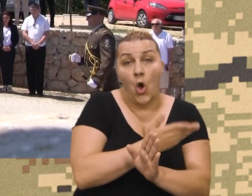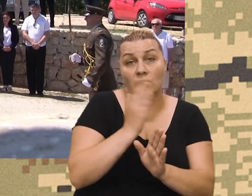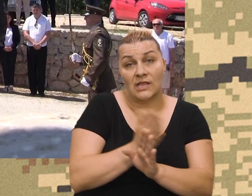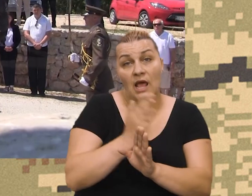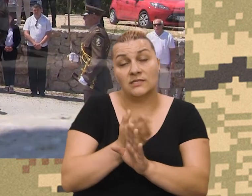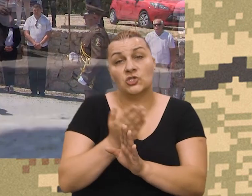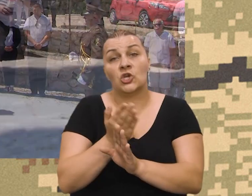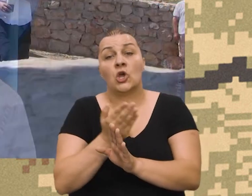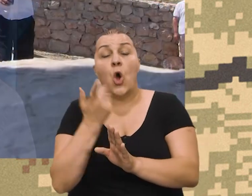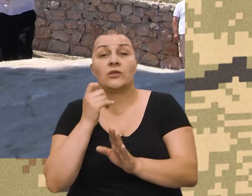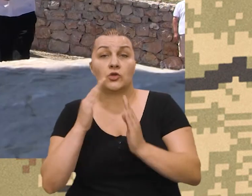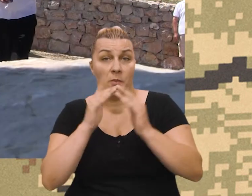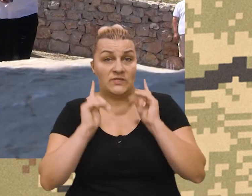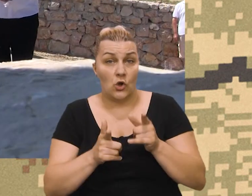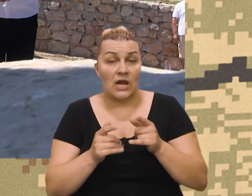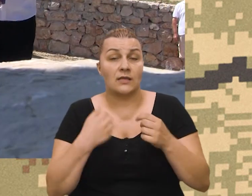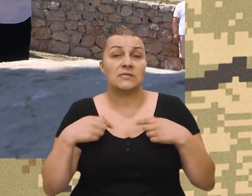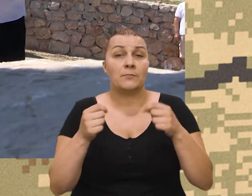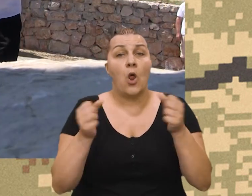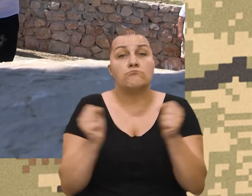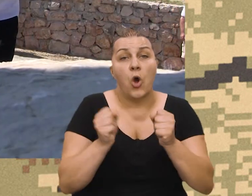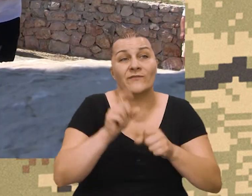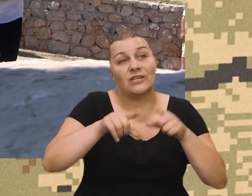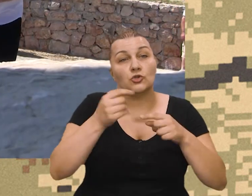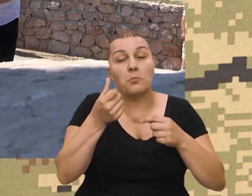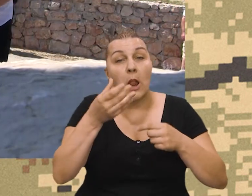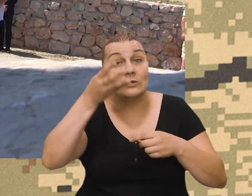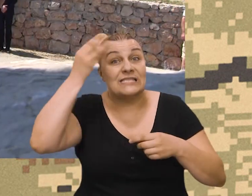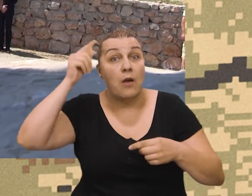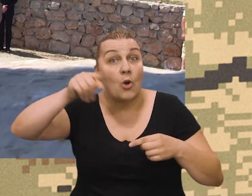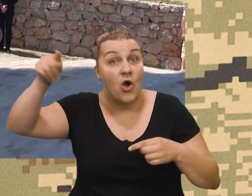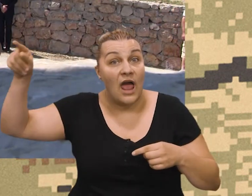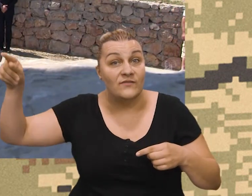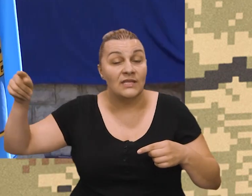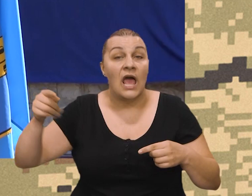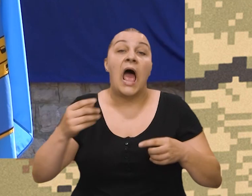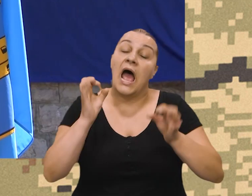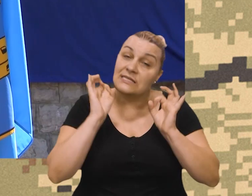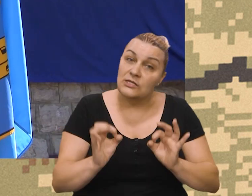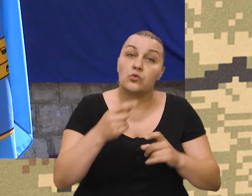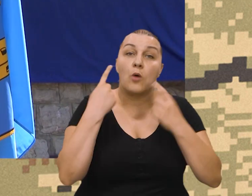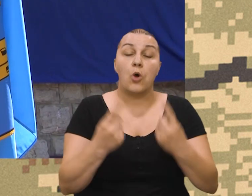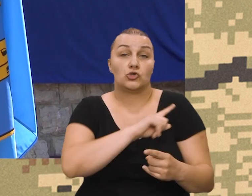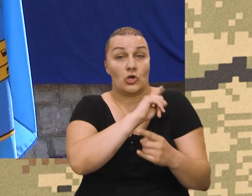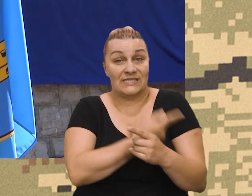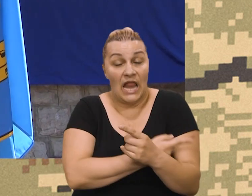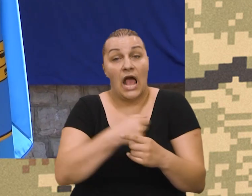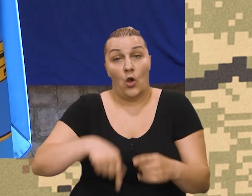odmiče od samog domovinskog rata da postoji bojazan, da neke stvari dolaze u zaborav, a da postoje sigurno snage